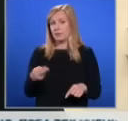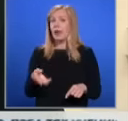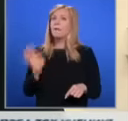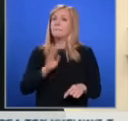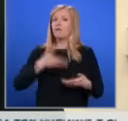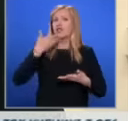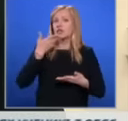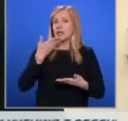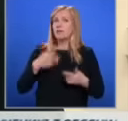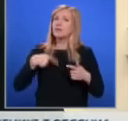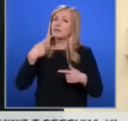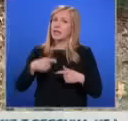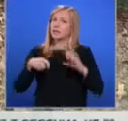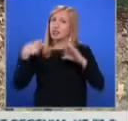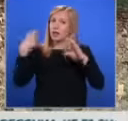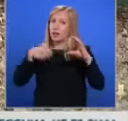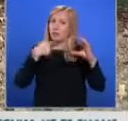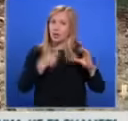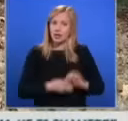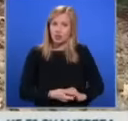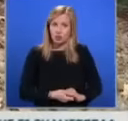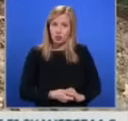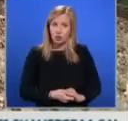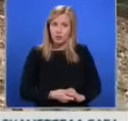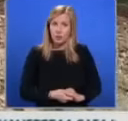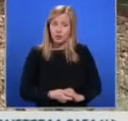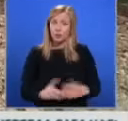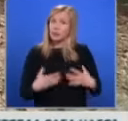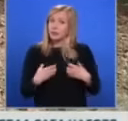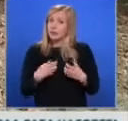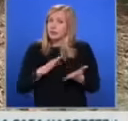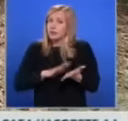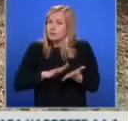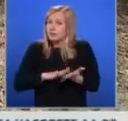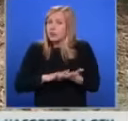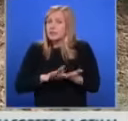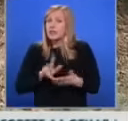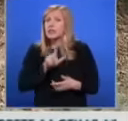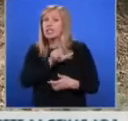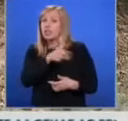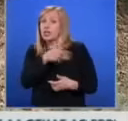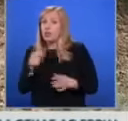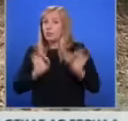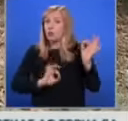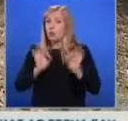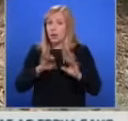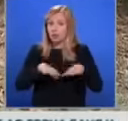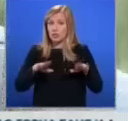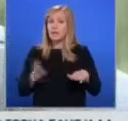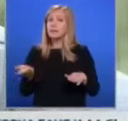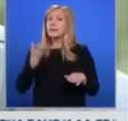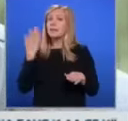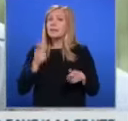разказваме в следващия репортаж. Тревожен факт е, че близо 60 на 100 от децата у нас са били тормозени в